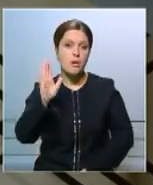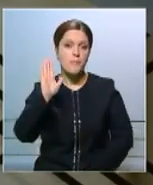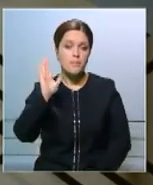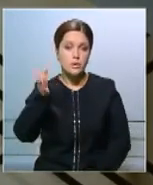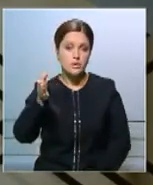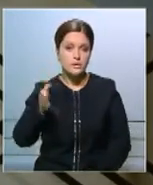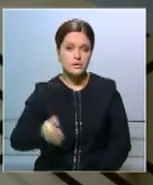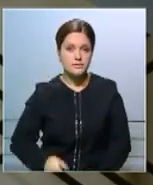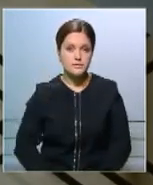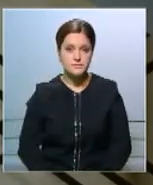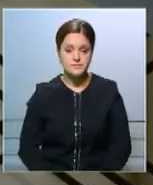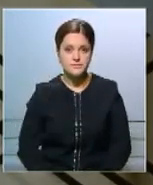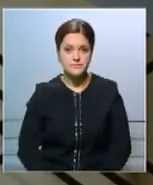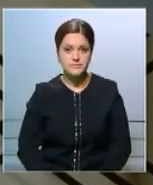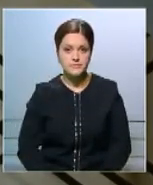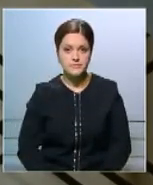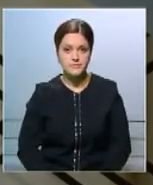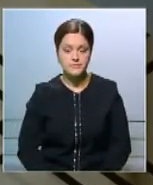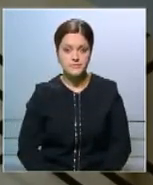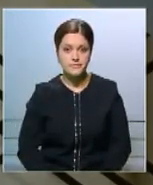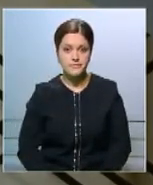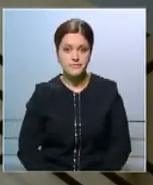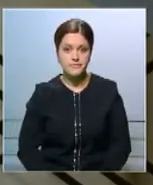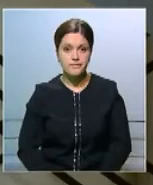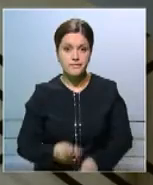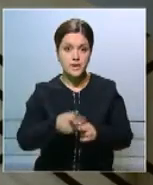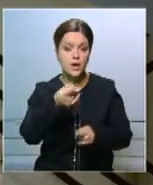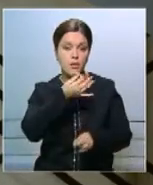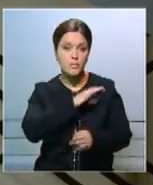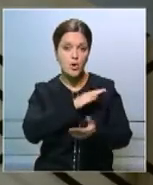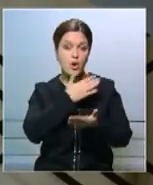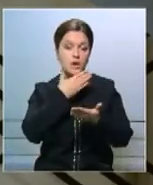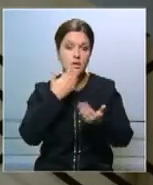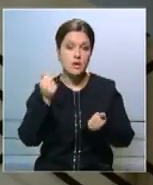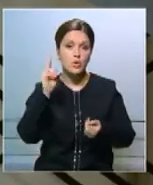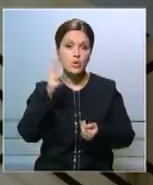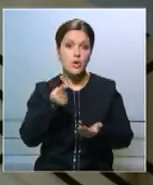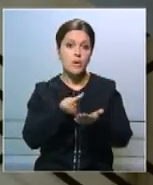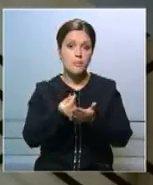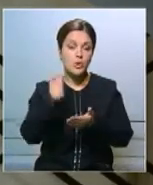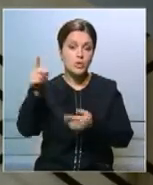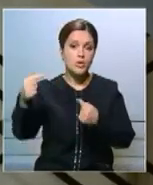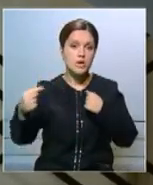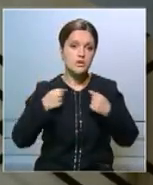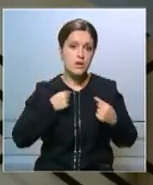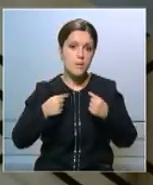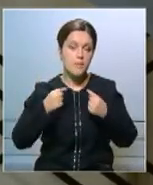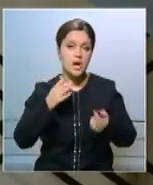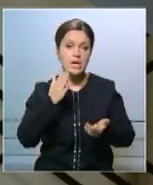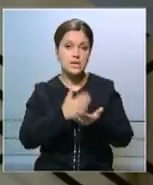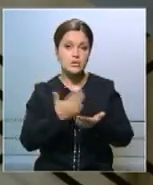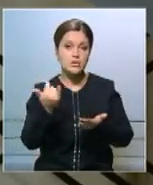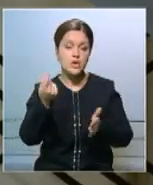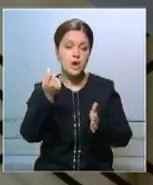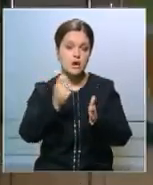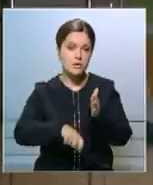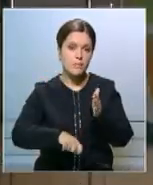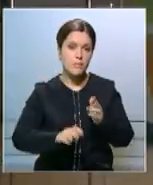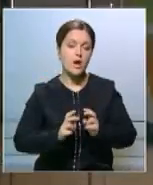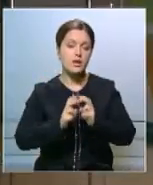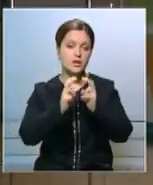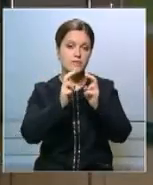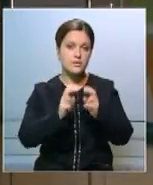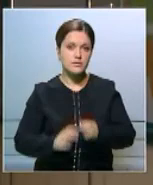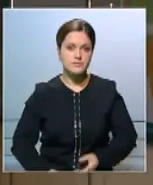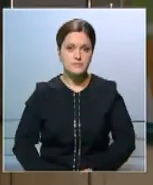вы свою пользу делаете, а нашей пользы нет, которую оплачивают люди, а не страдают. Вот сейчас говорят, отключайте лифт. В